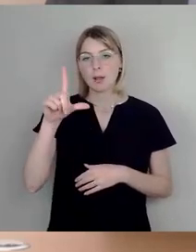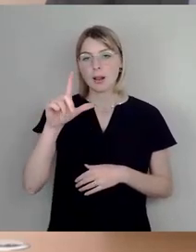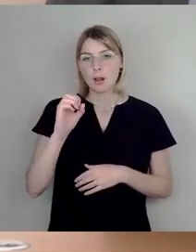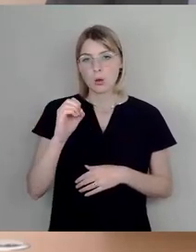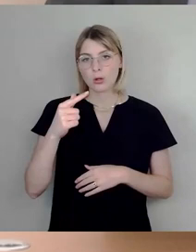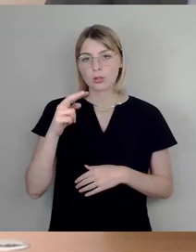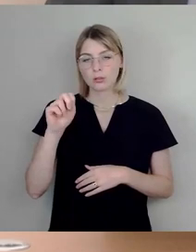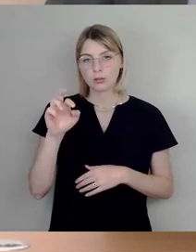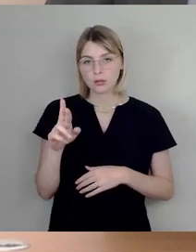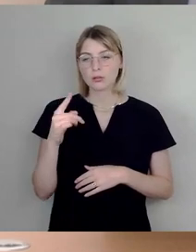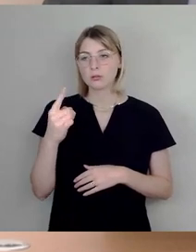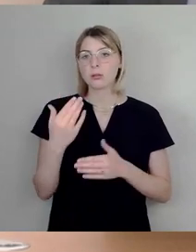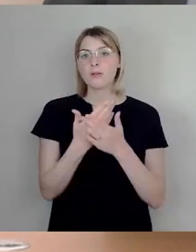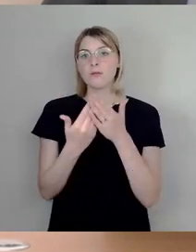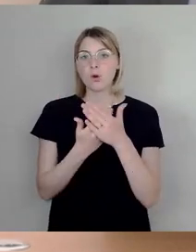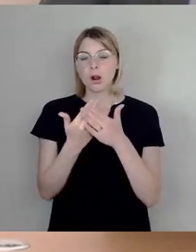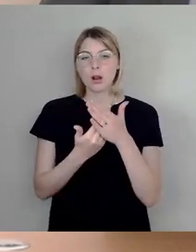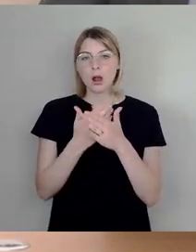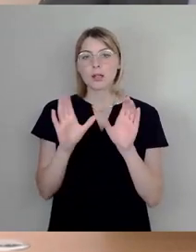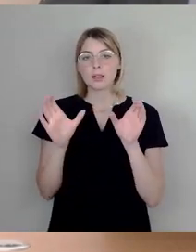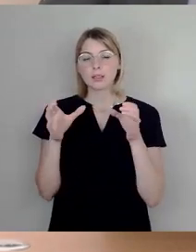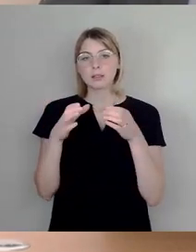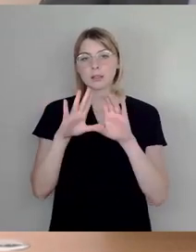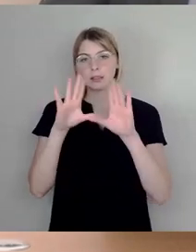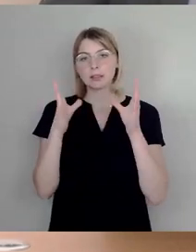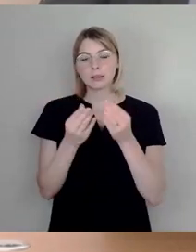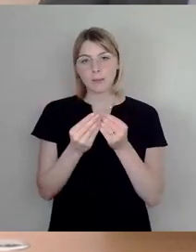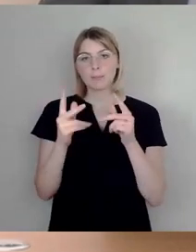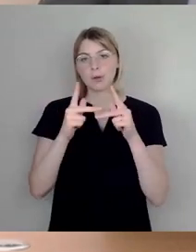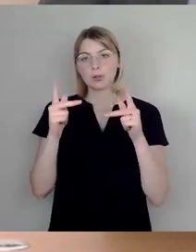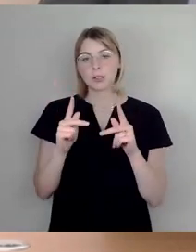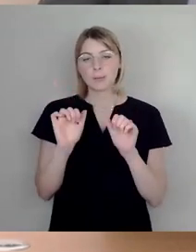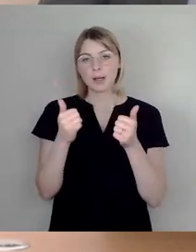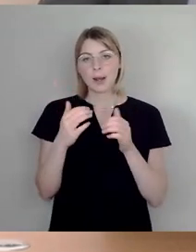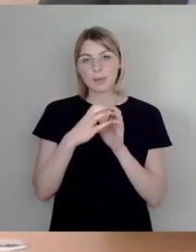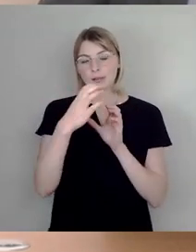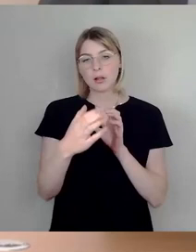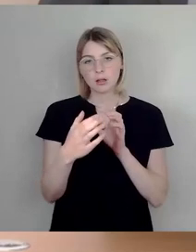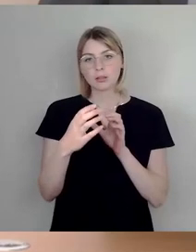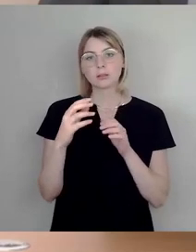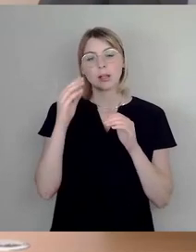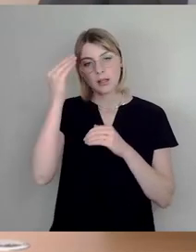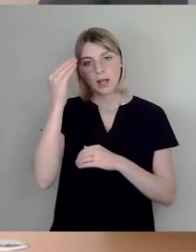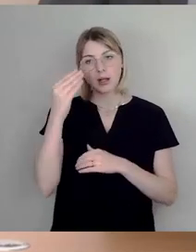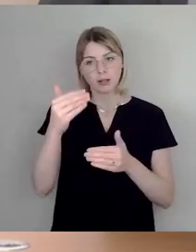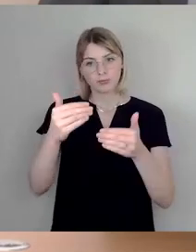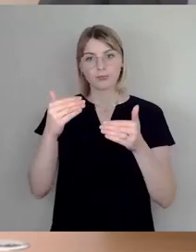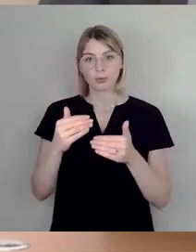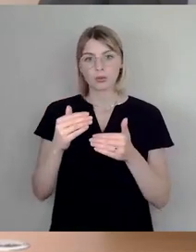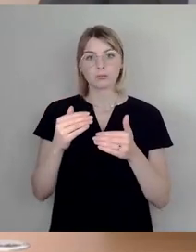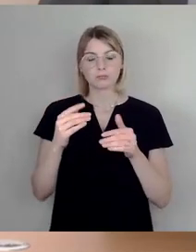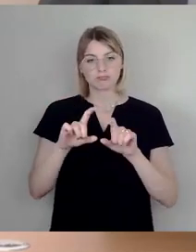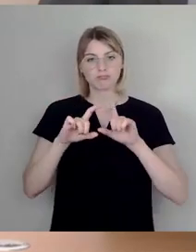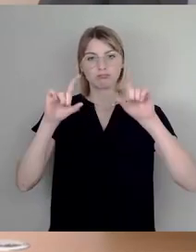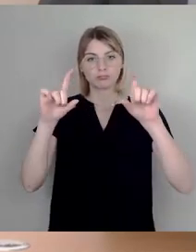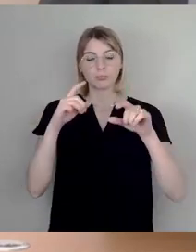Die Vorlage Gesamtkonzept lebenslanges Lernen würden wir vorziehen. Wenn es da keinen Widerspruch gibt, rufe ich